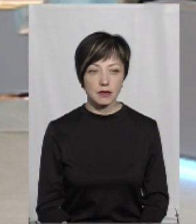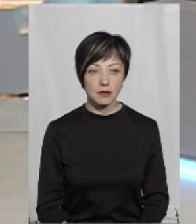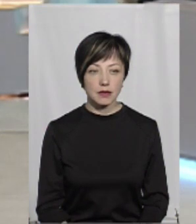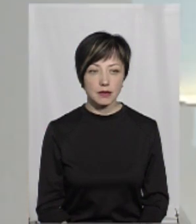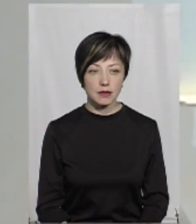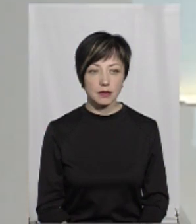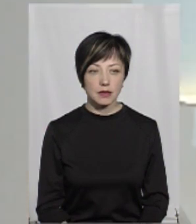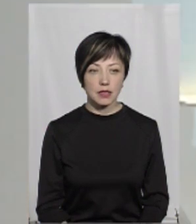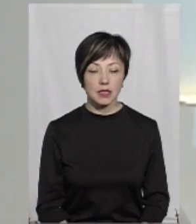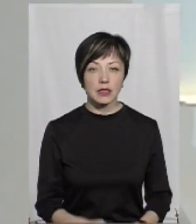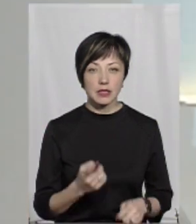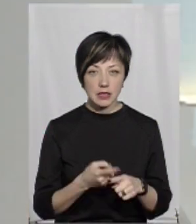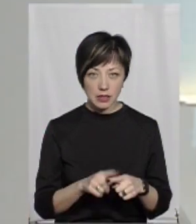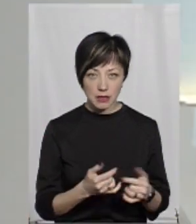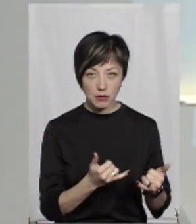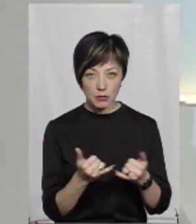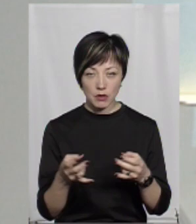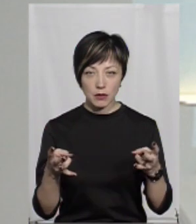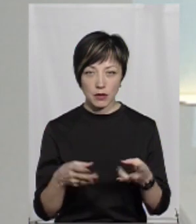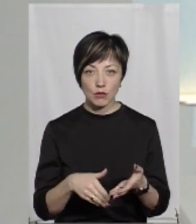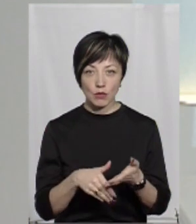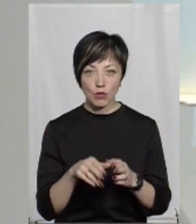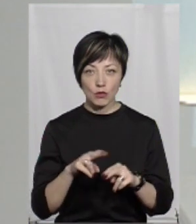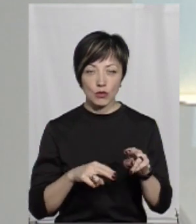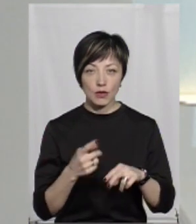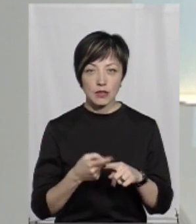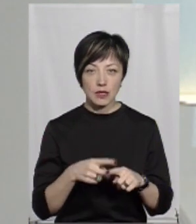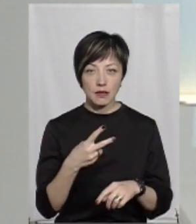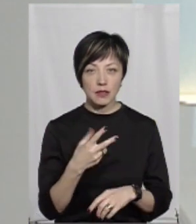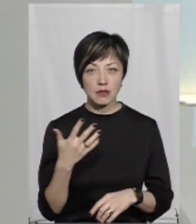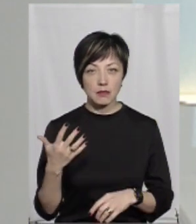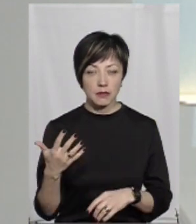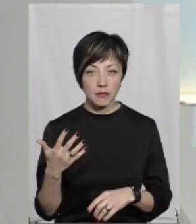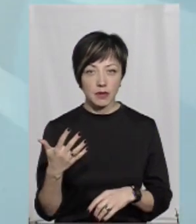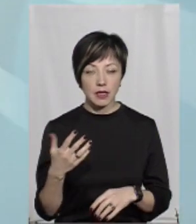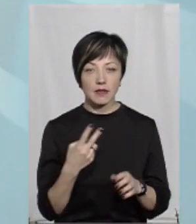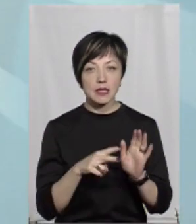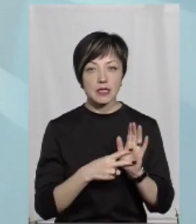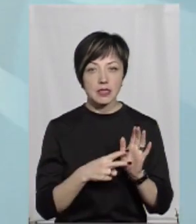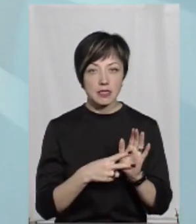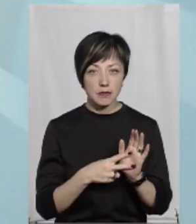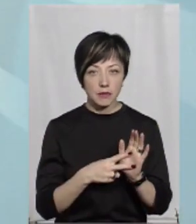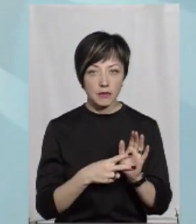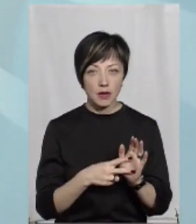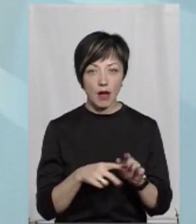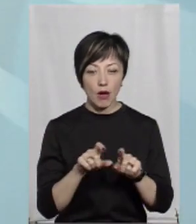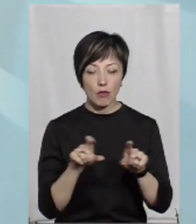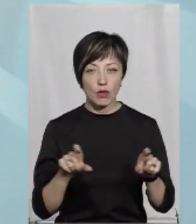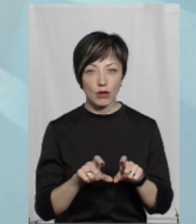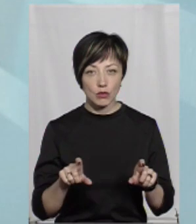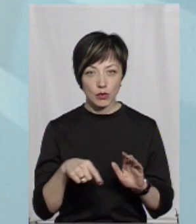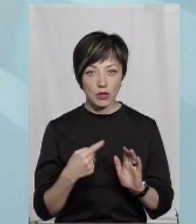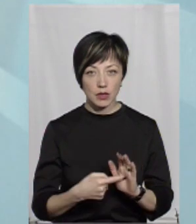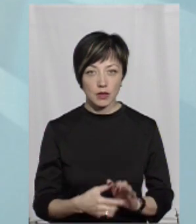Забезпечить потребу у допомозі побудова цих 25, 27, перепрошую, обготурів.